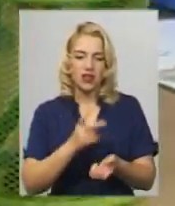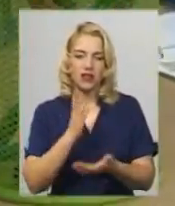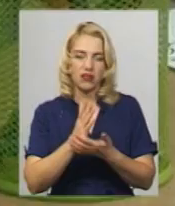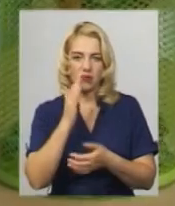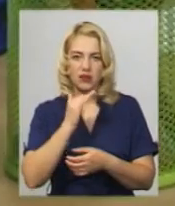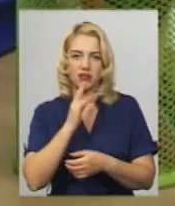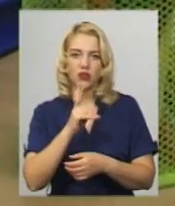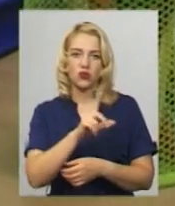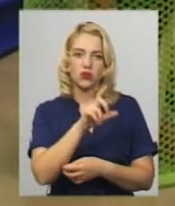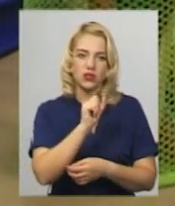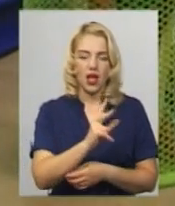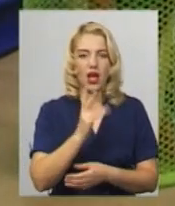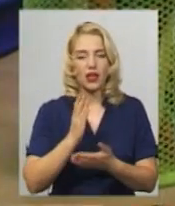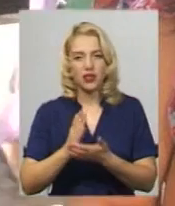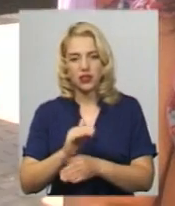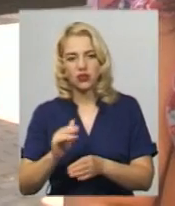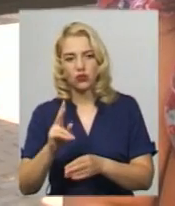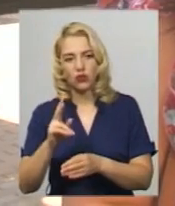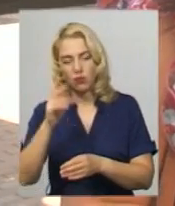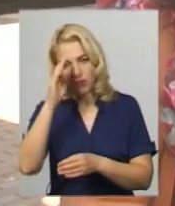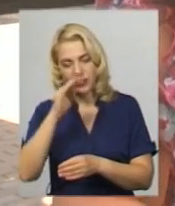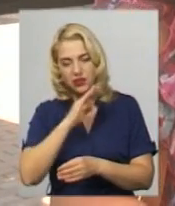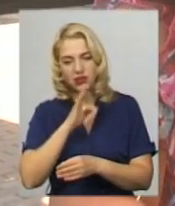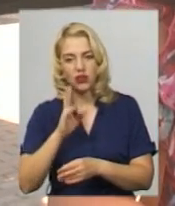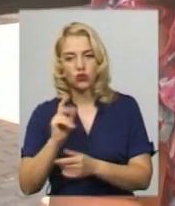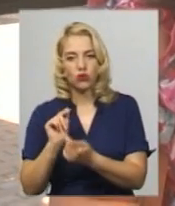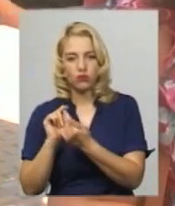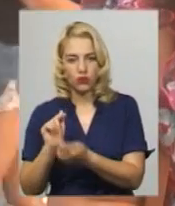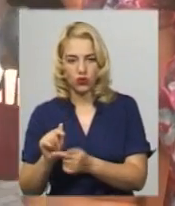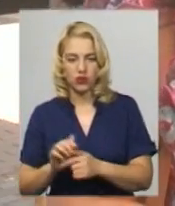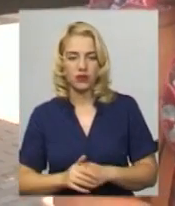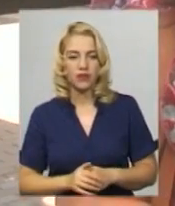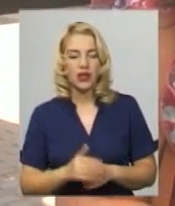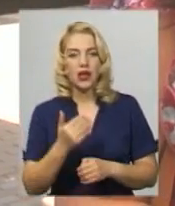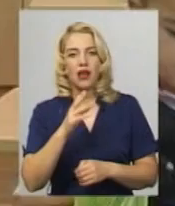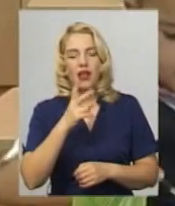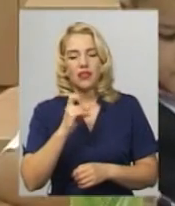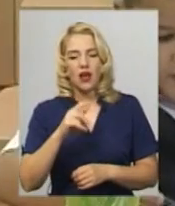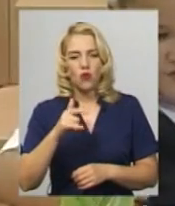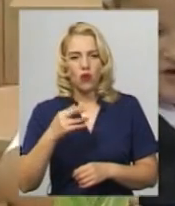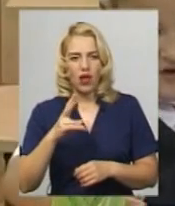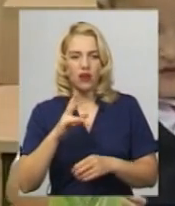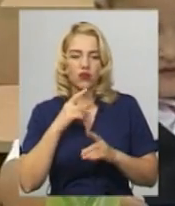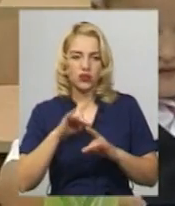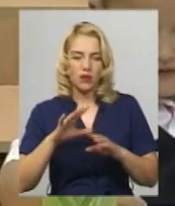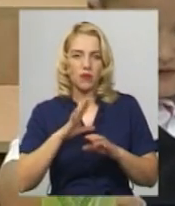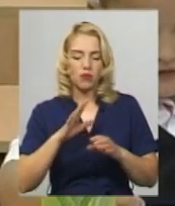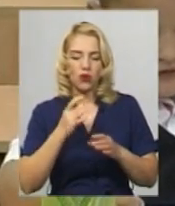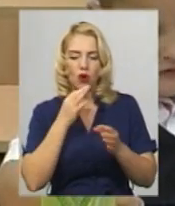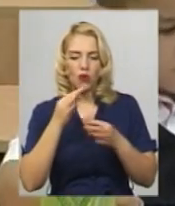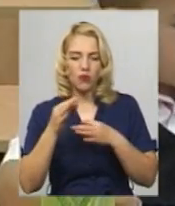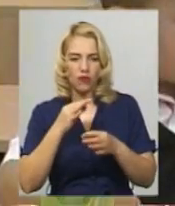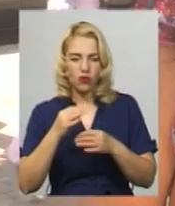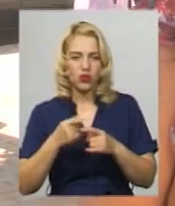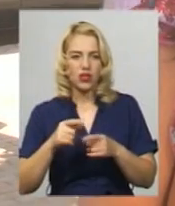розповідає представниця об'єднання батьків міста Хмельницького громадської організації «Світанок» Олена Голяк. За її словами, днями провели опитування у групах щодо ситуації